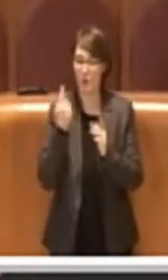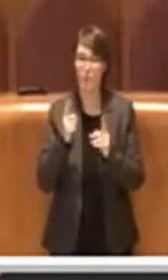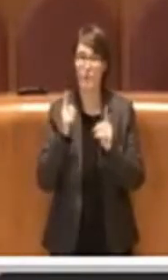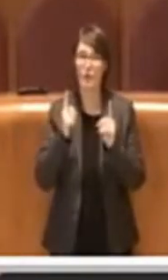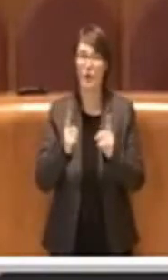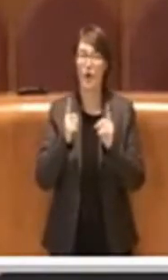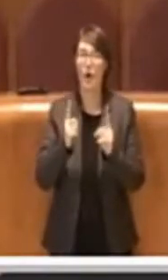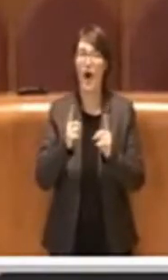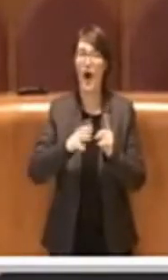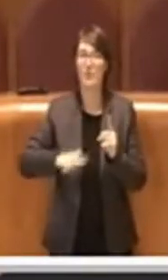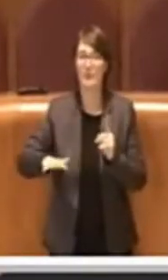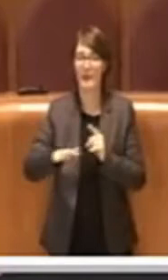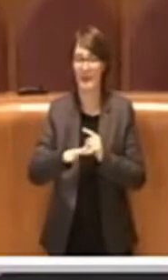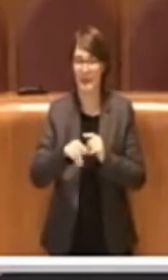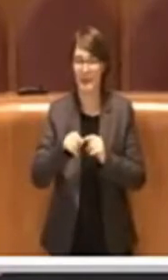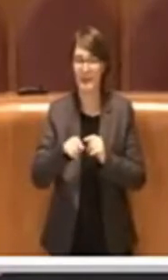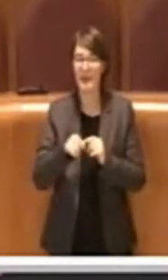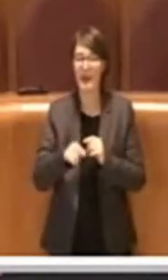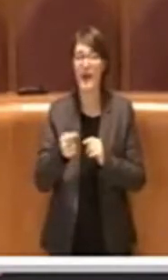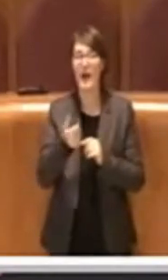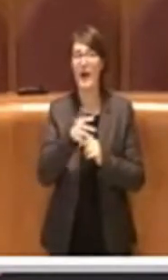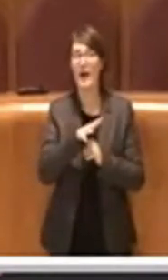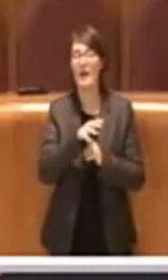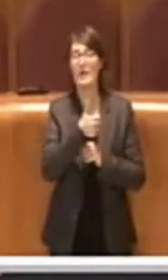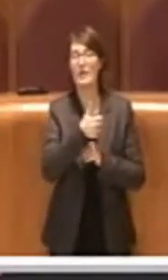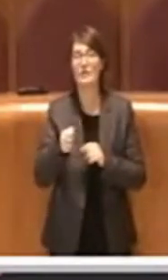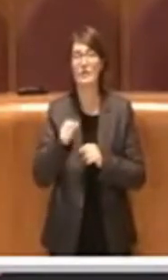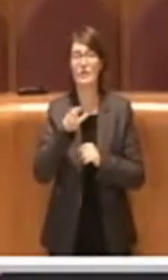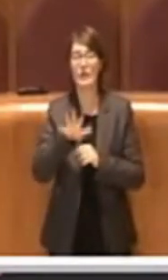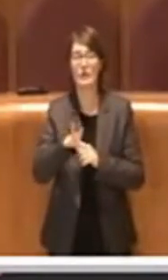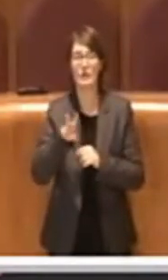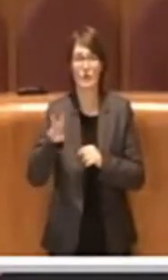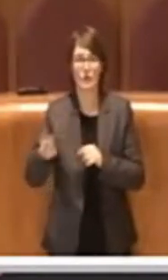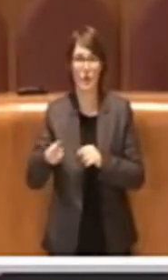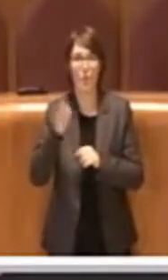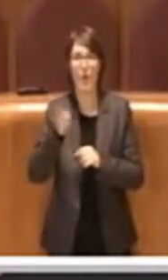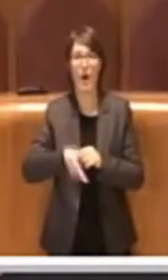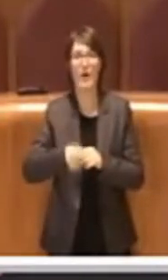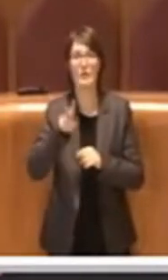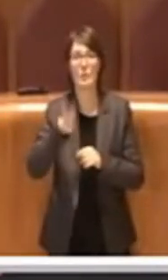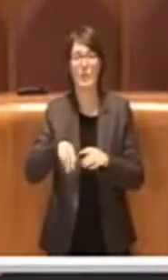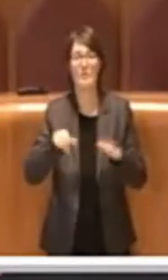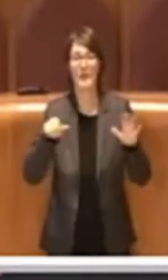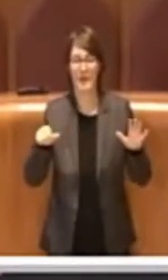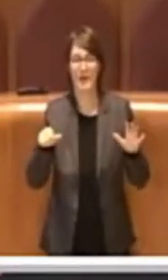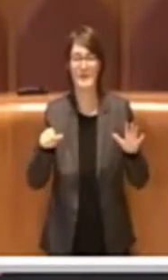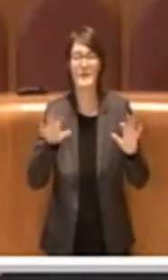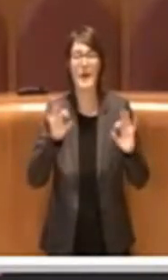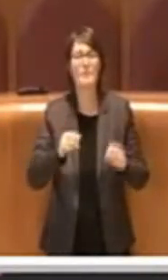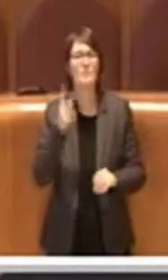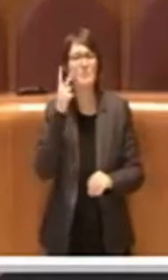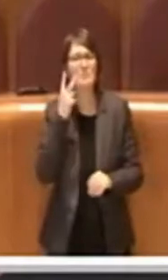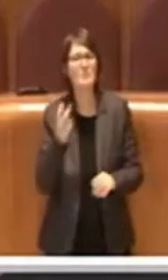il 152 del 2006, prevede il